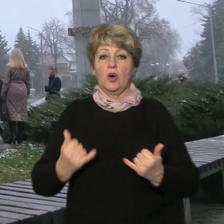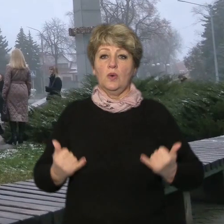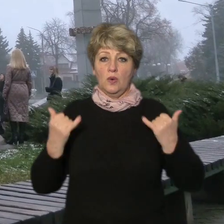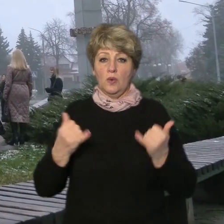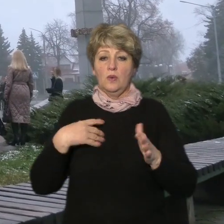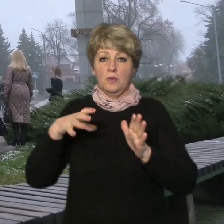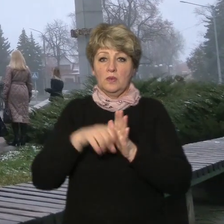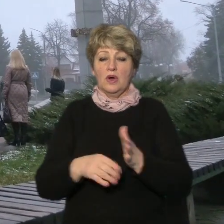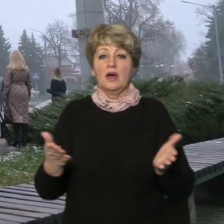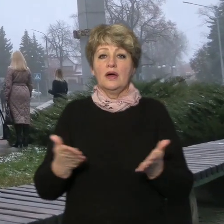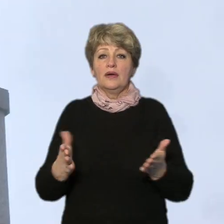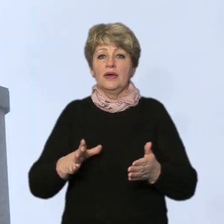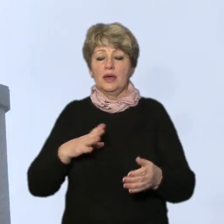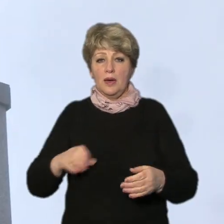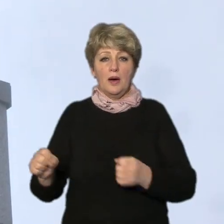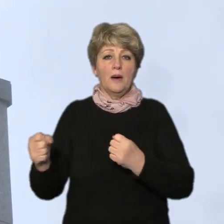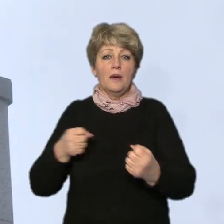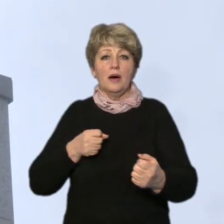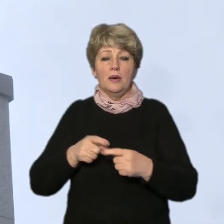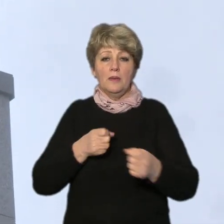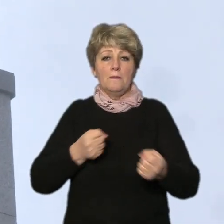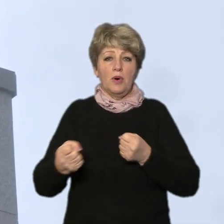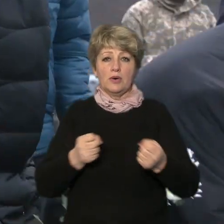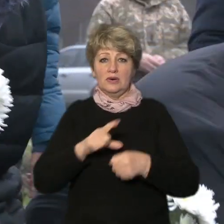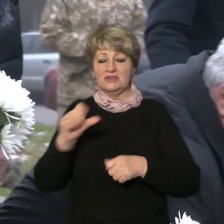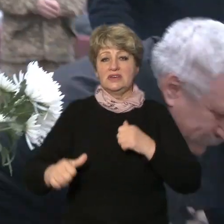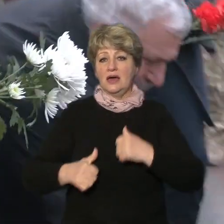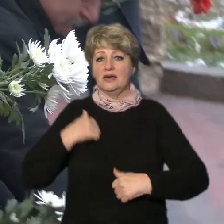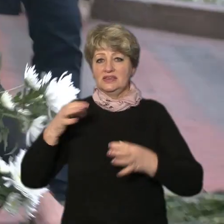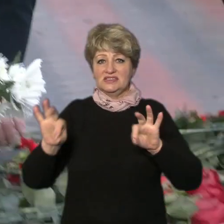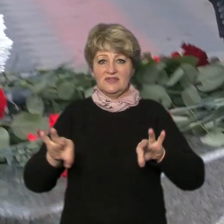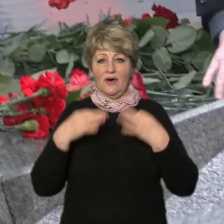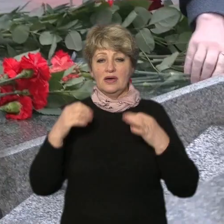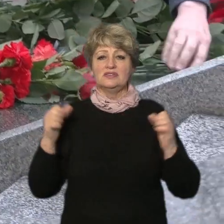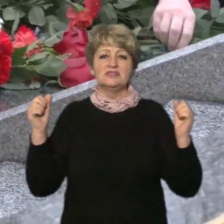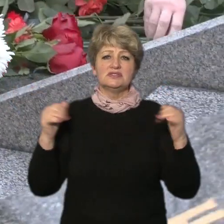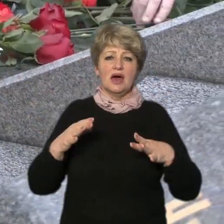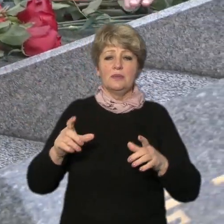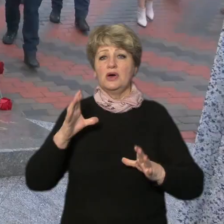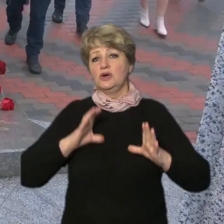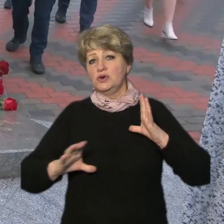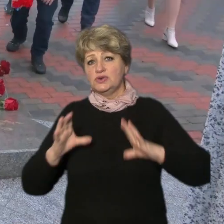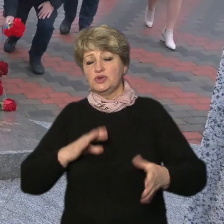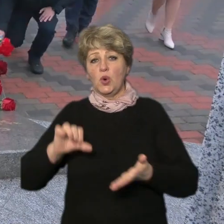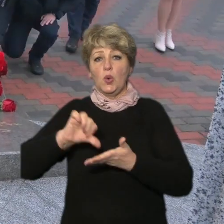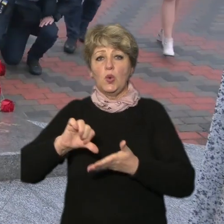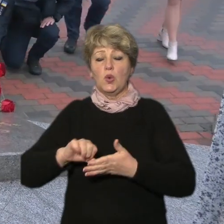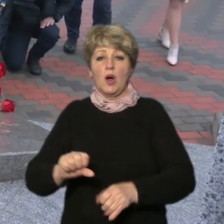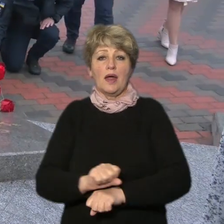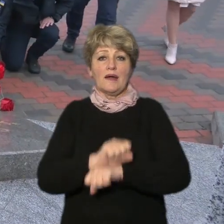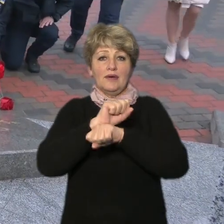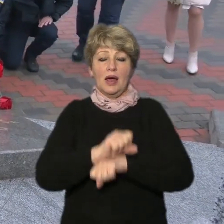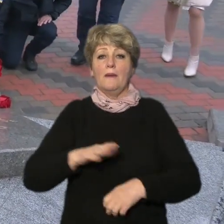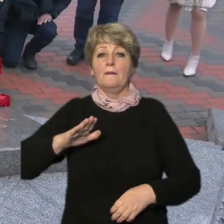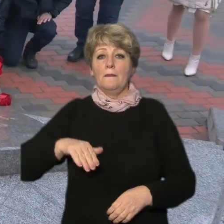боролися за гідність і свободу біля пам'ятника борцям за волю зібралися військові студенти та учасники революцій опісля